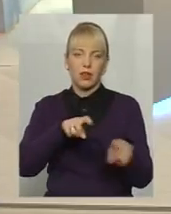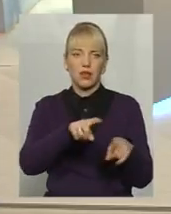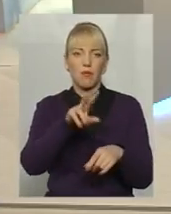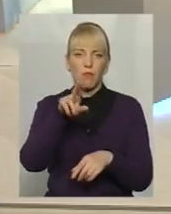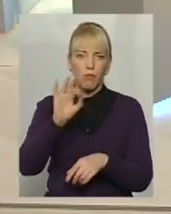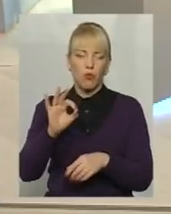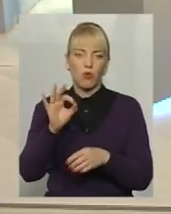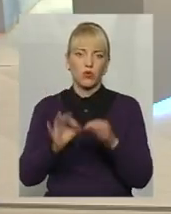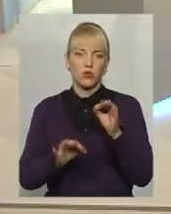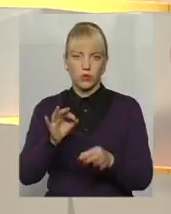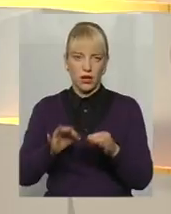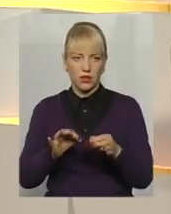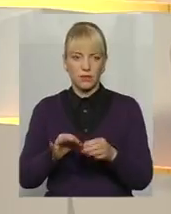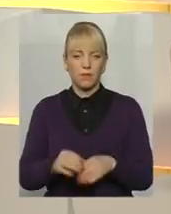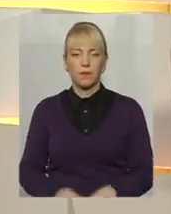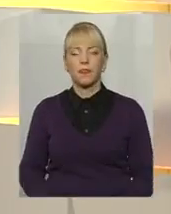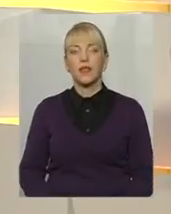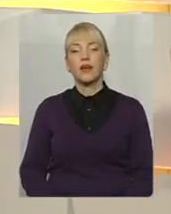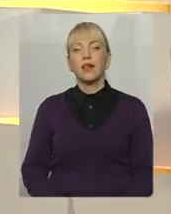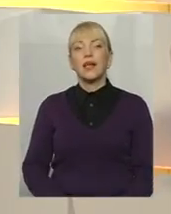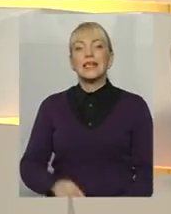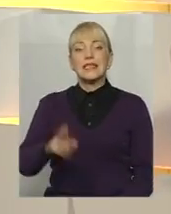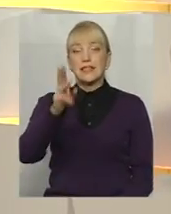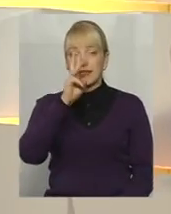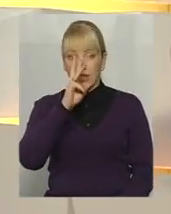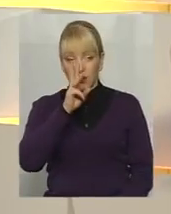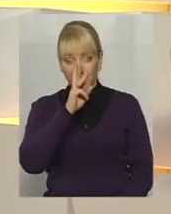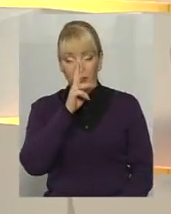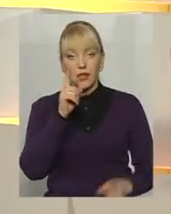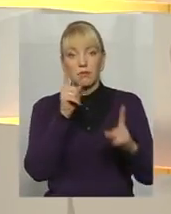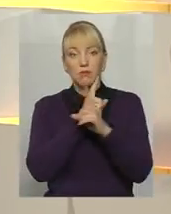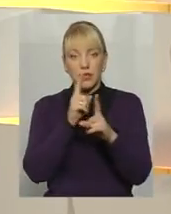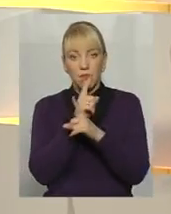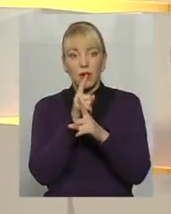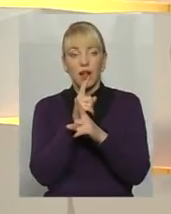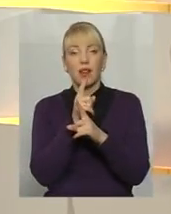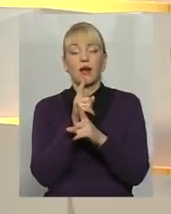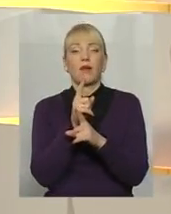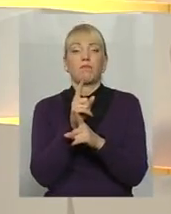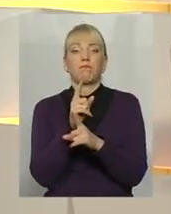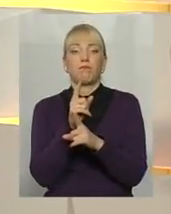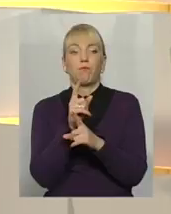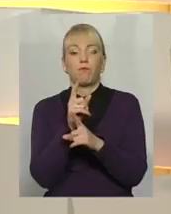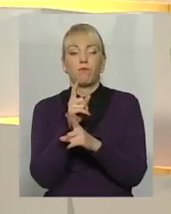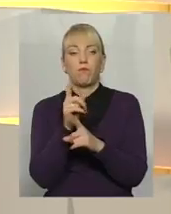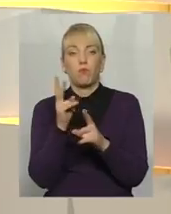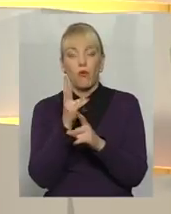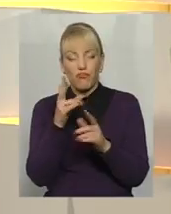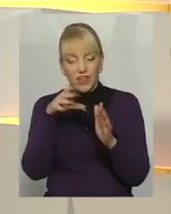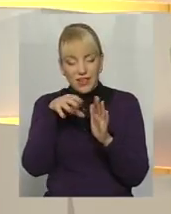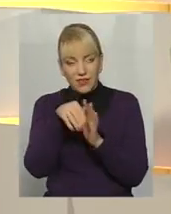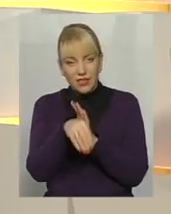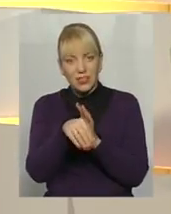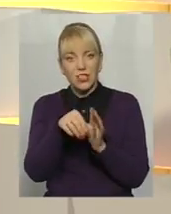хочу один аспект зачепити. Зарплата, навіть мінімальна, має лягти в собі вартість